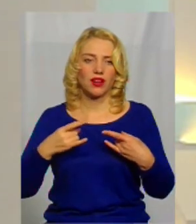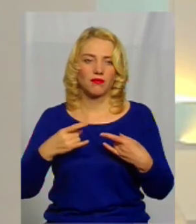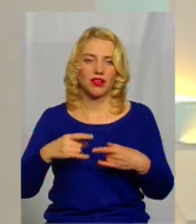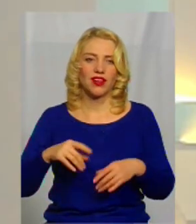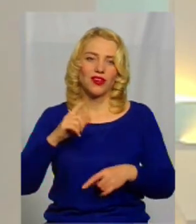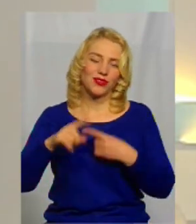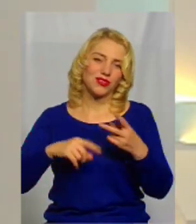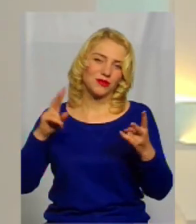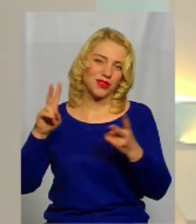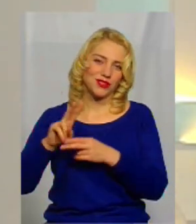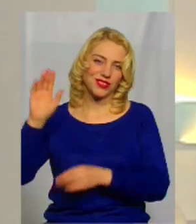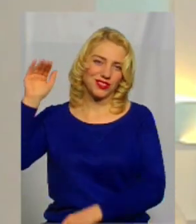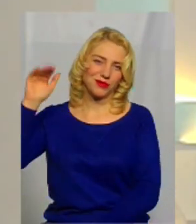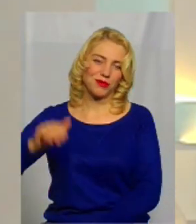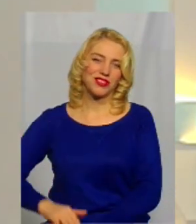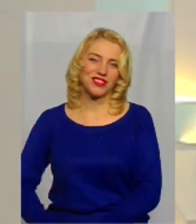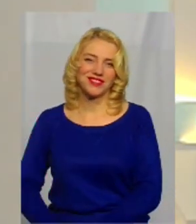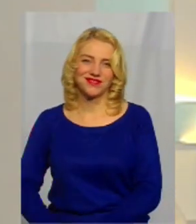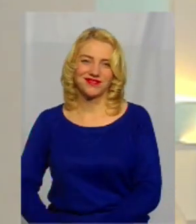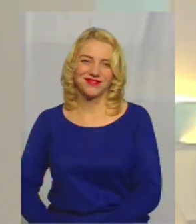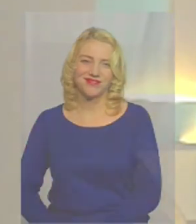До зустрічі у наступній темі дня.